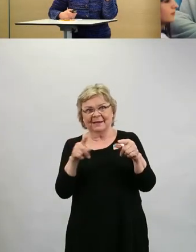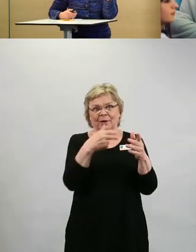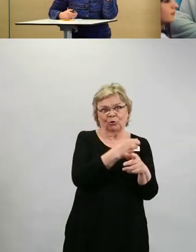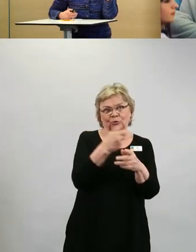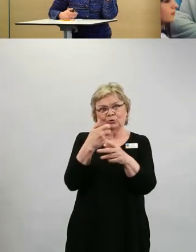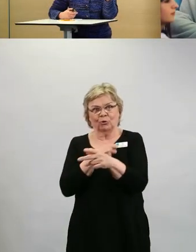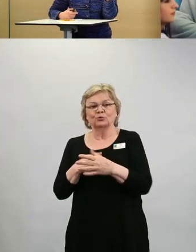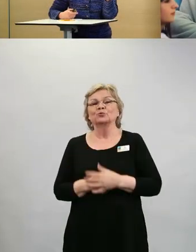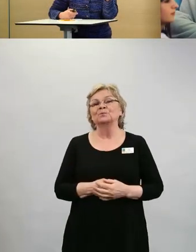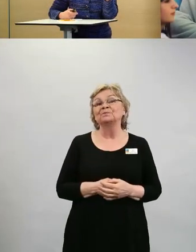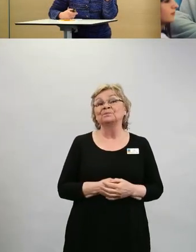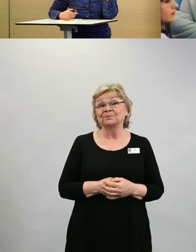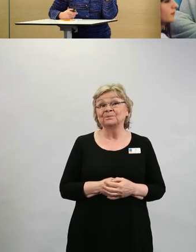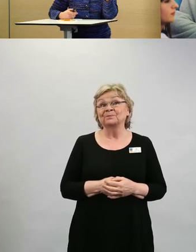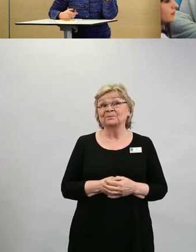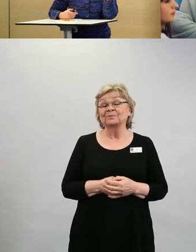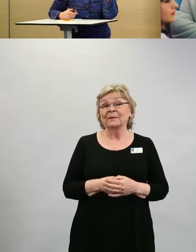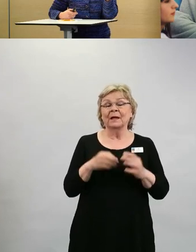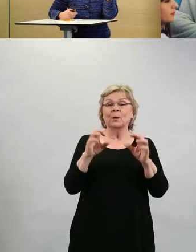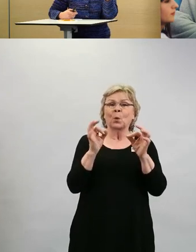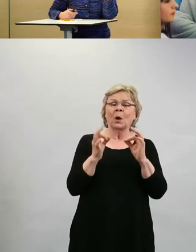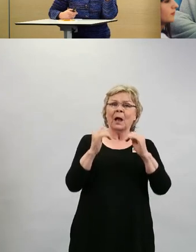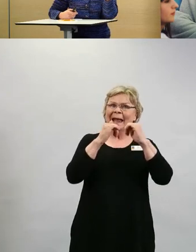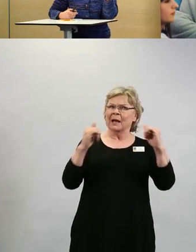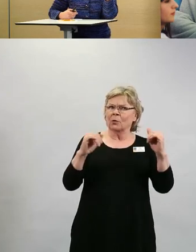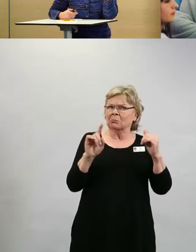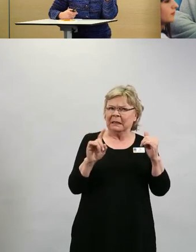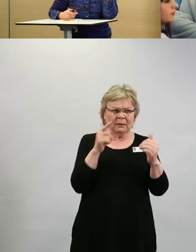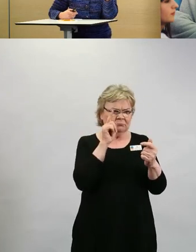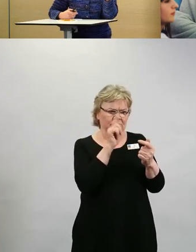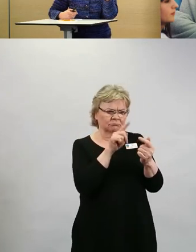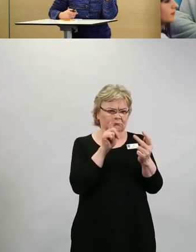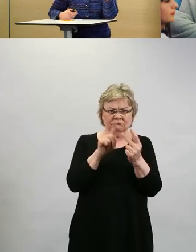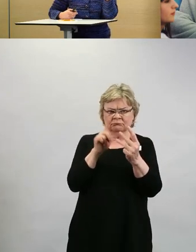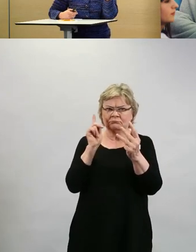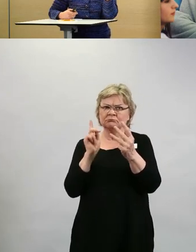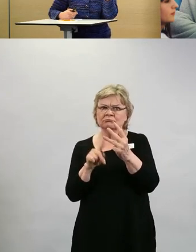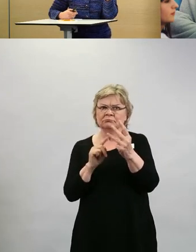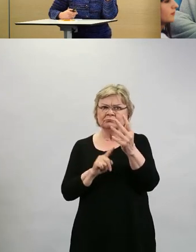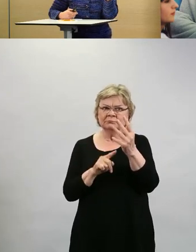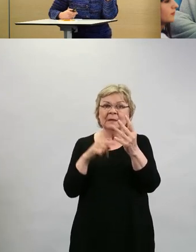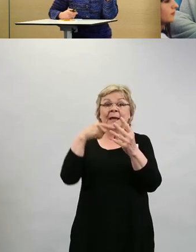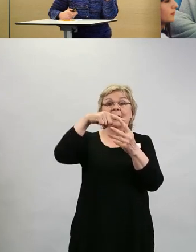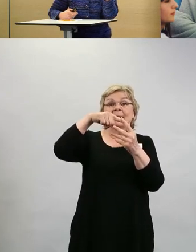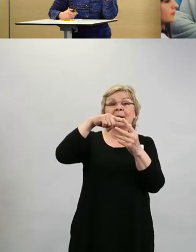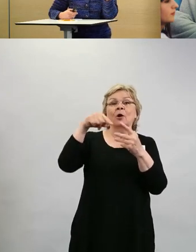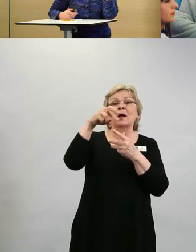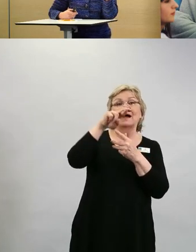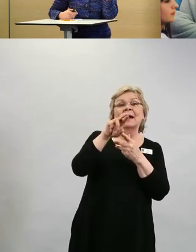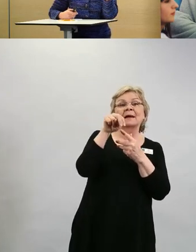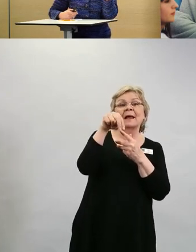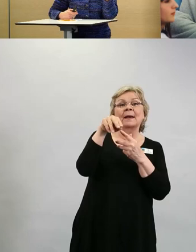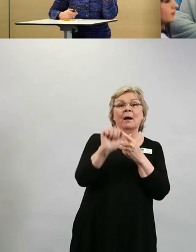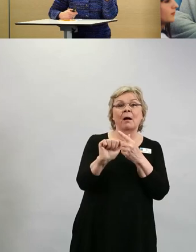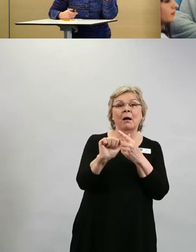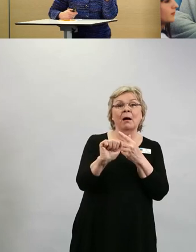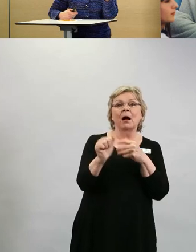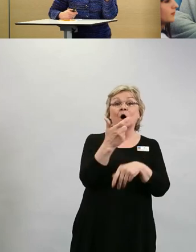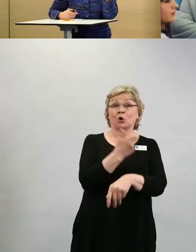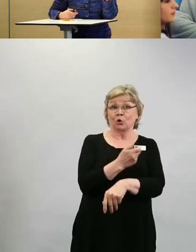Mitä eroja sitten eri rokotevalmistajien rokotteilla on? Meillähän on käytössä RNA-rokotteita. Ne on